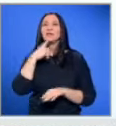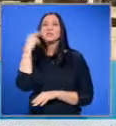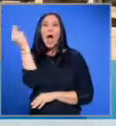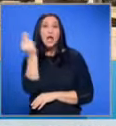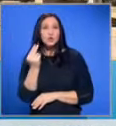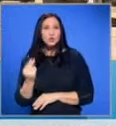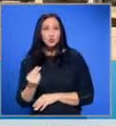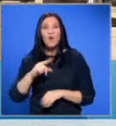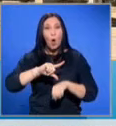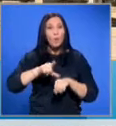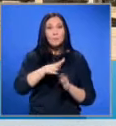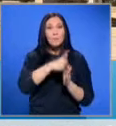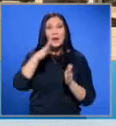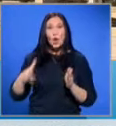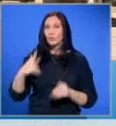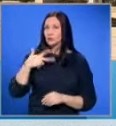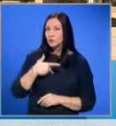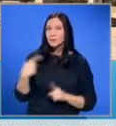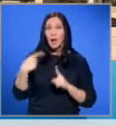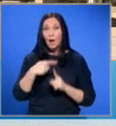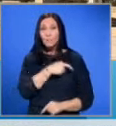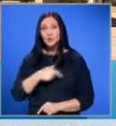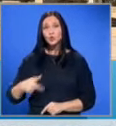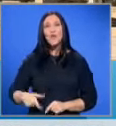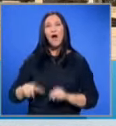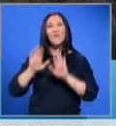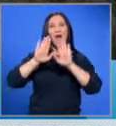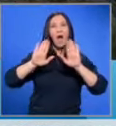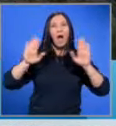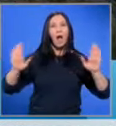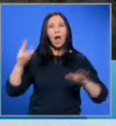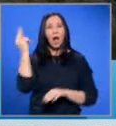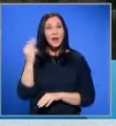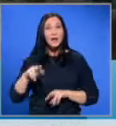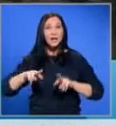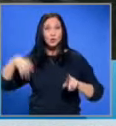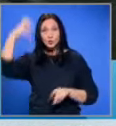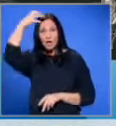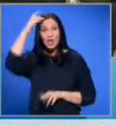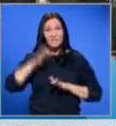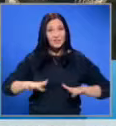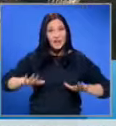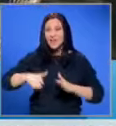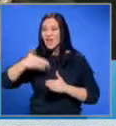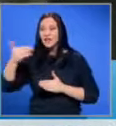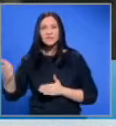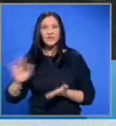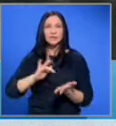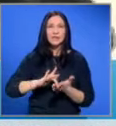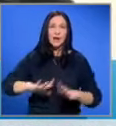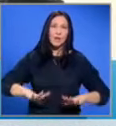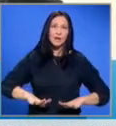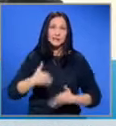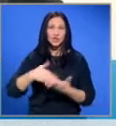изкуството от периода на социализма към националната галерия или на друг държавен терен, извън централната